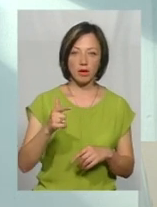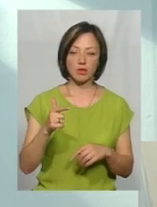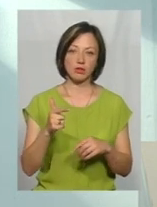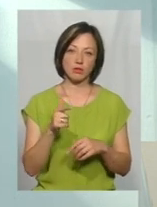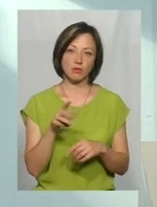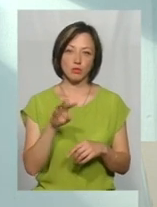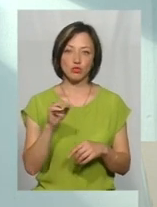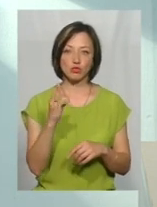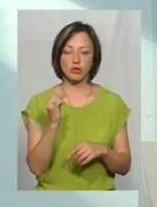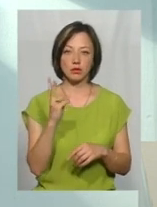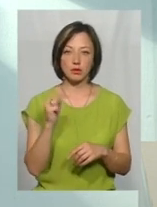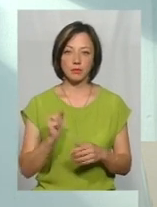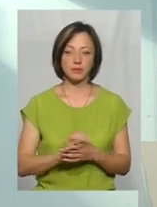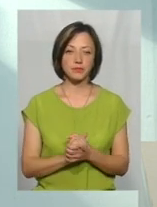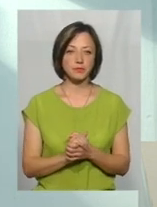Мшанце.